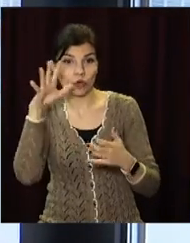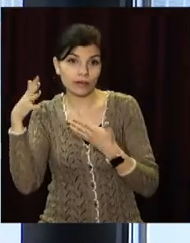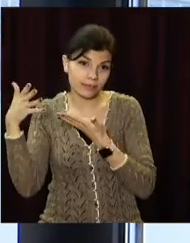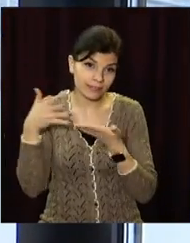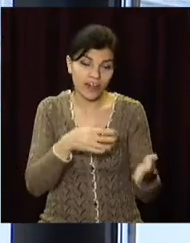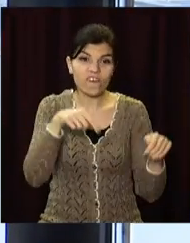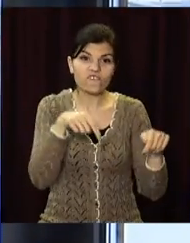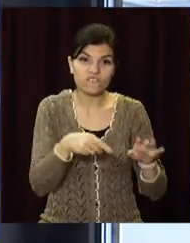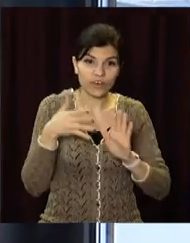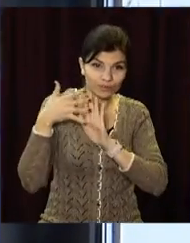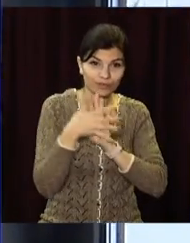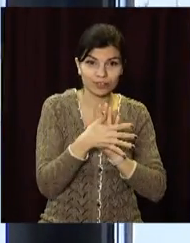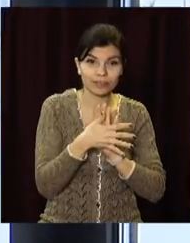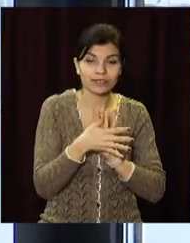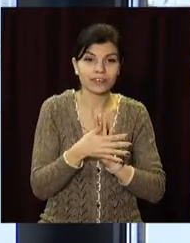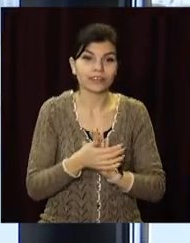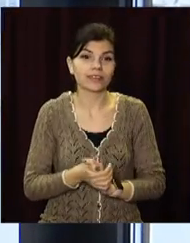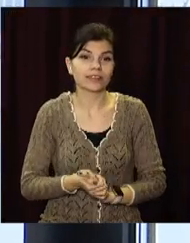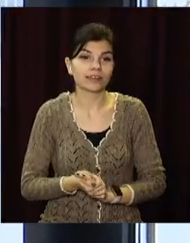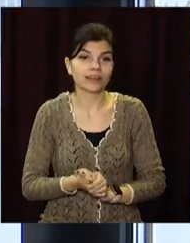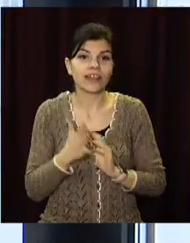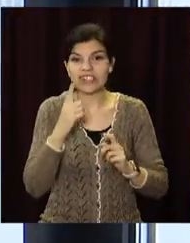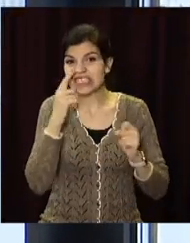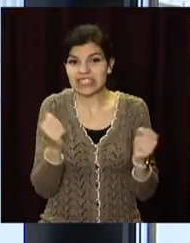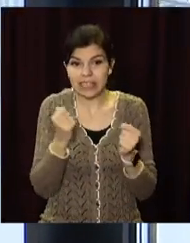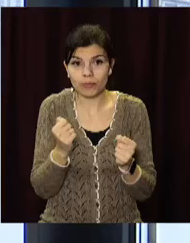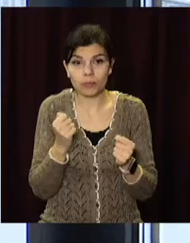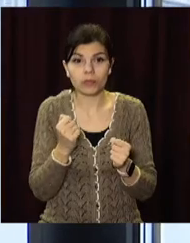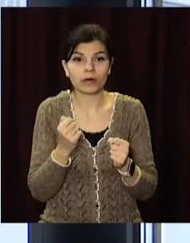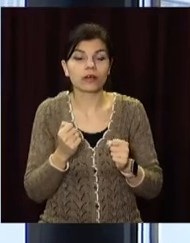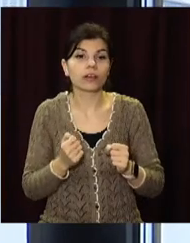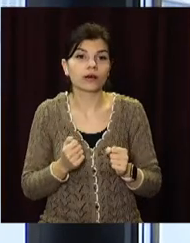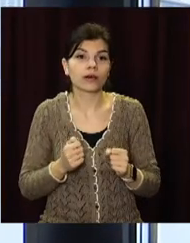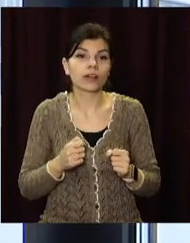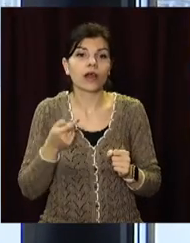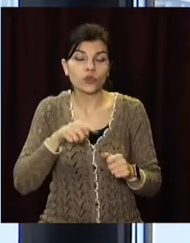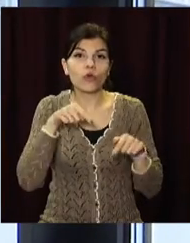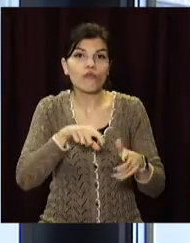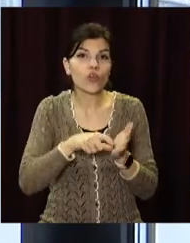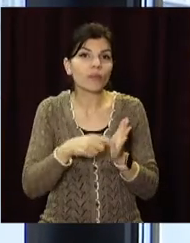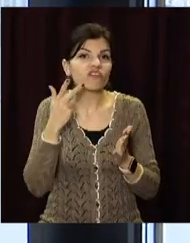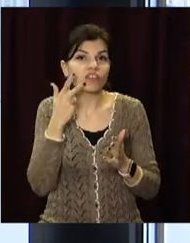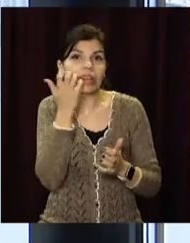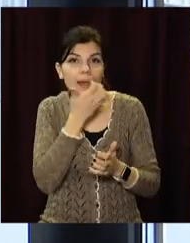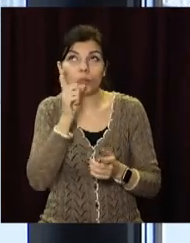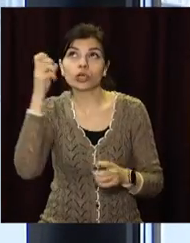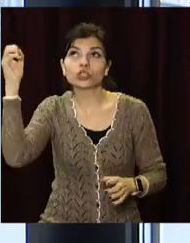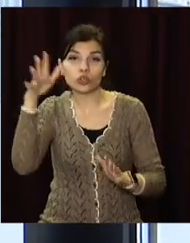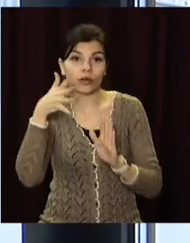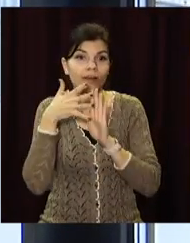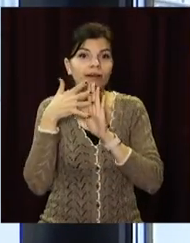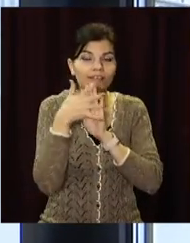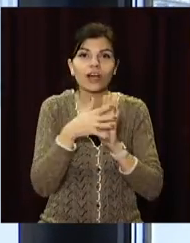в внутрішній поміщення, в зимнє час. Таким образом, тут завжди тепло і наповнено